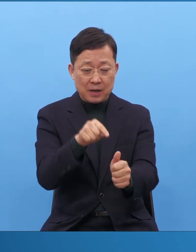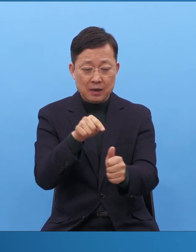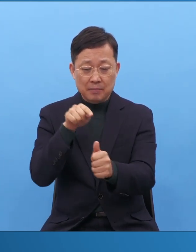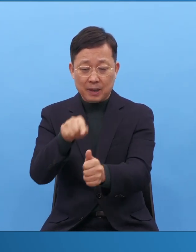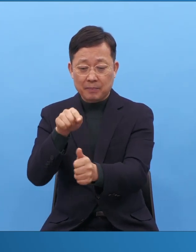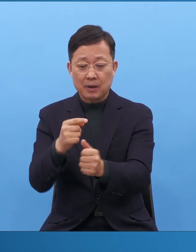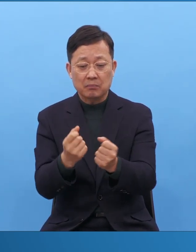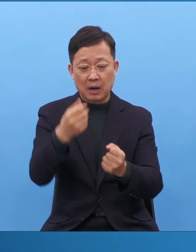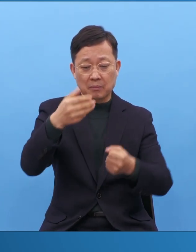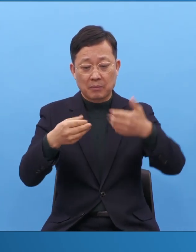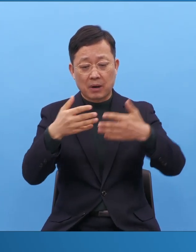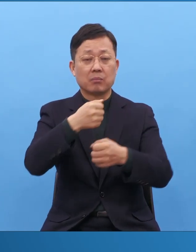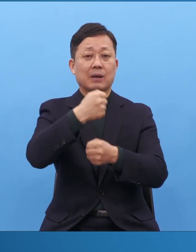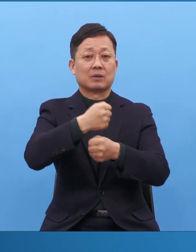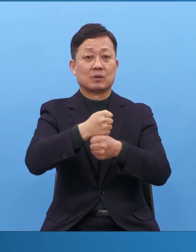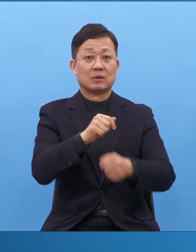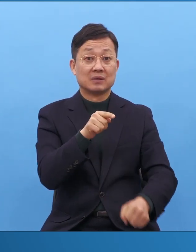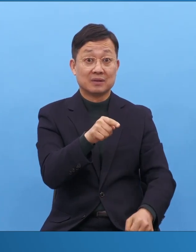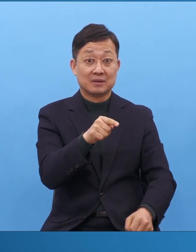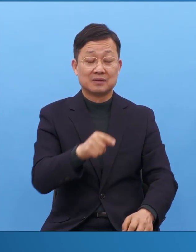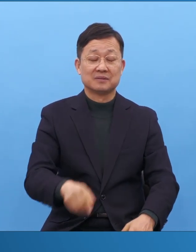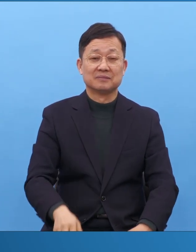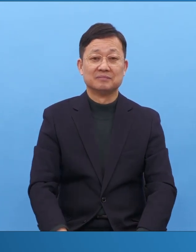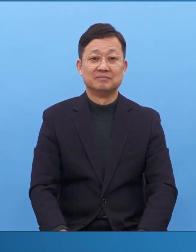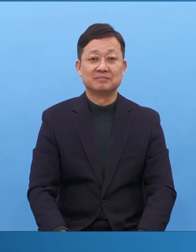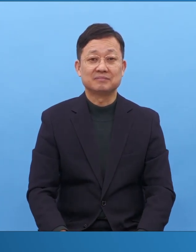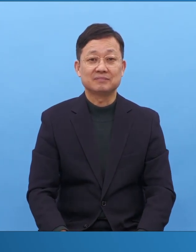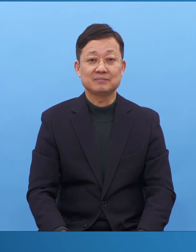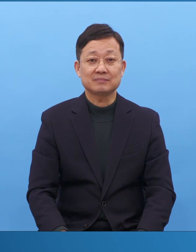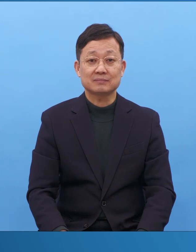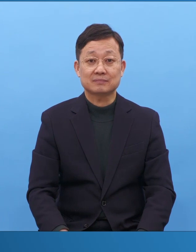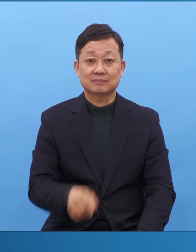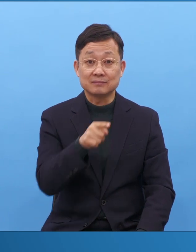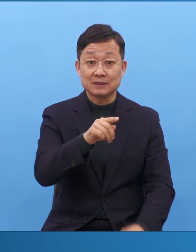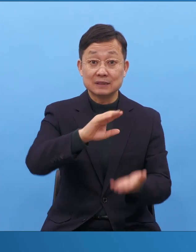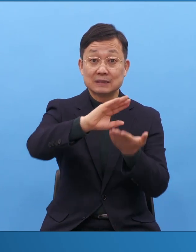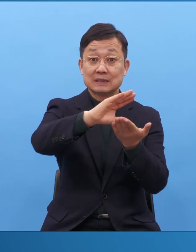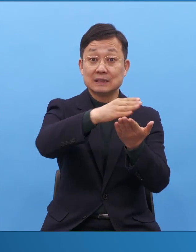그리고 그 그리스도께서 빛으로 오셨다고 하죠.